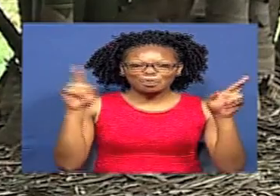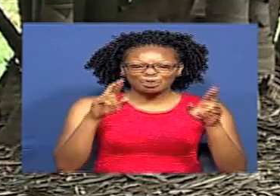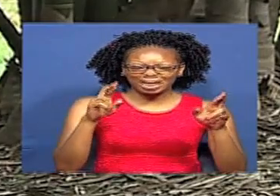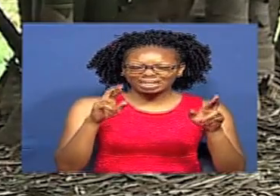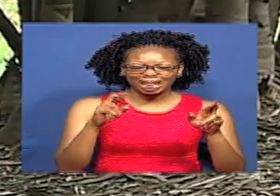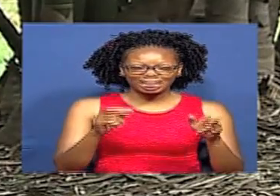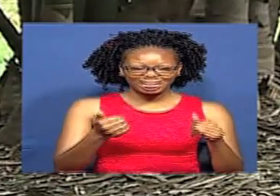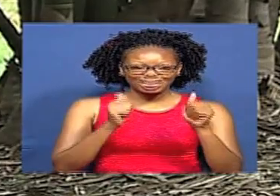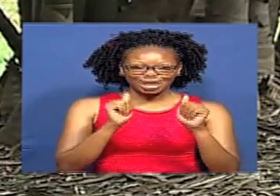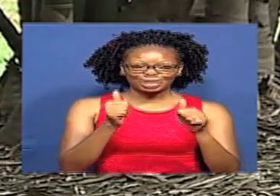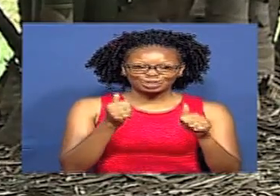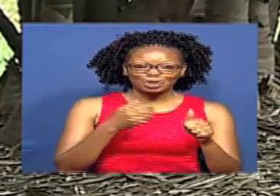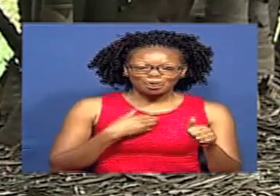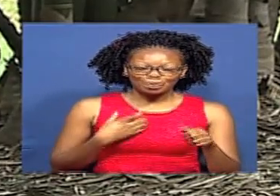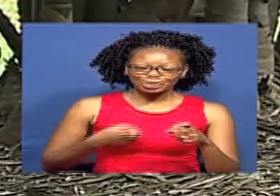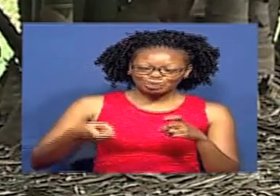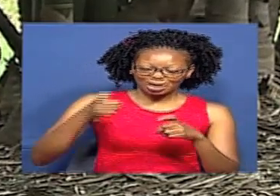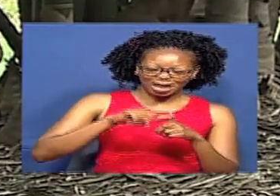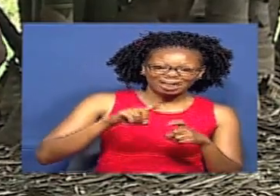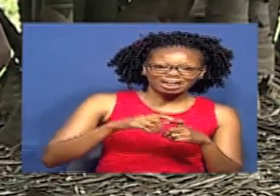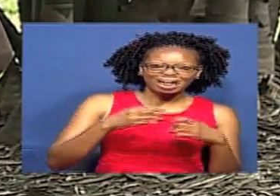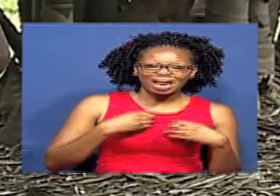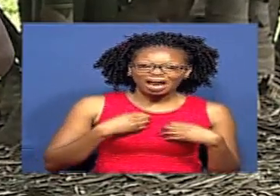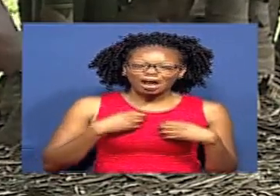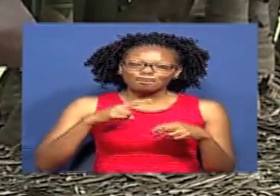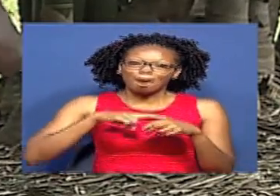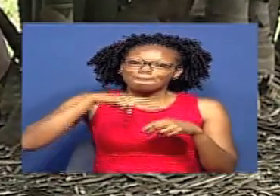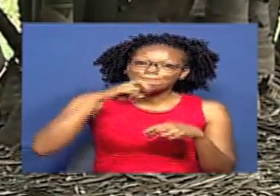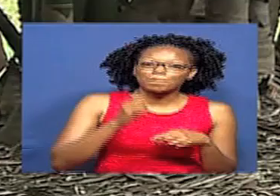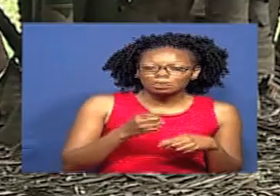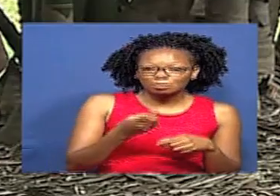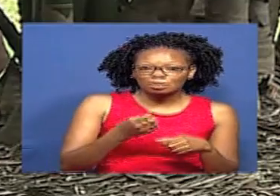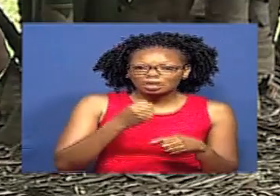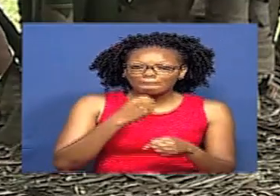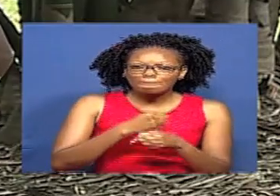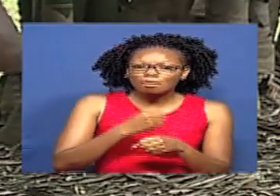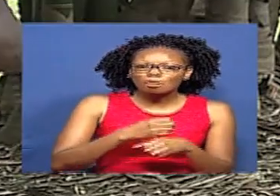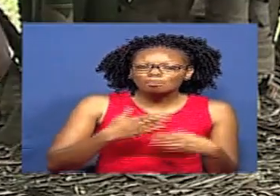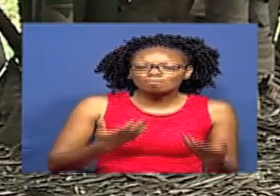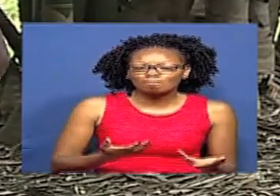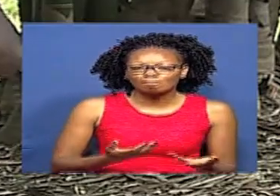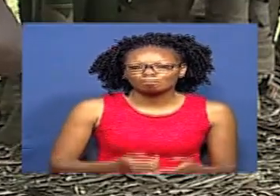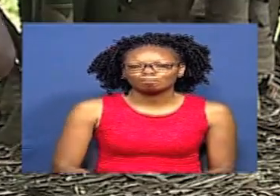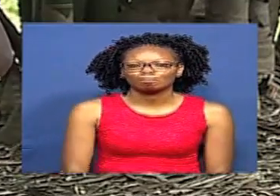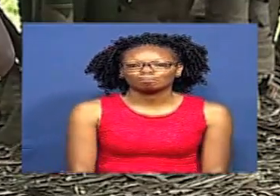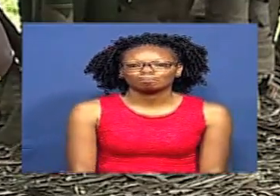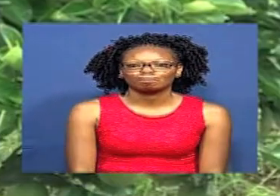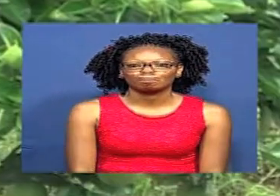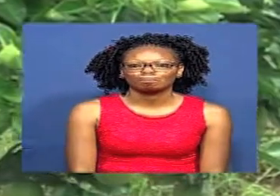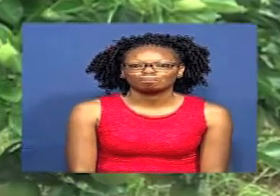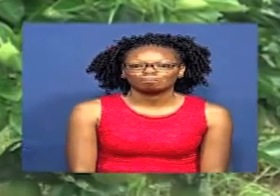limeiva vizuri Na unaweza kuliongeza dhamana ukajipatia majitamu tunda hili ukuzwa vipi? Tazama